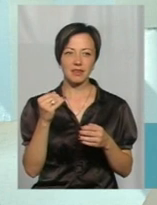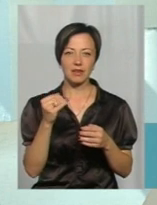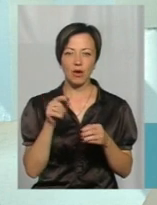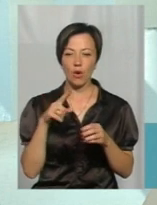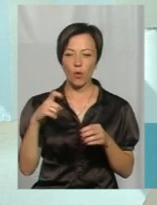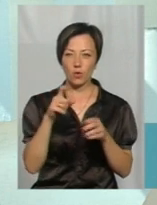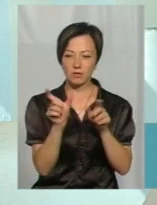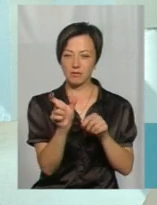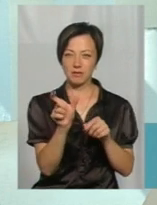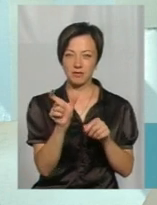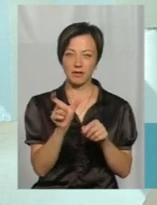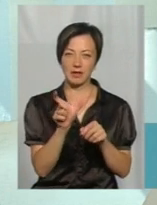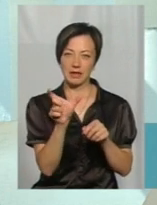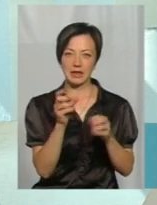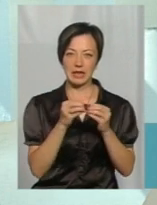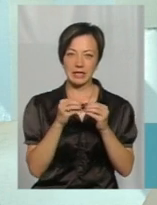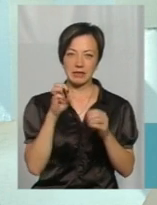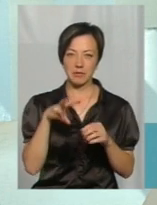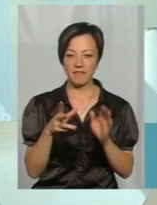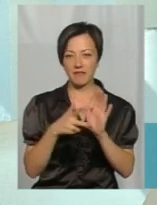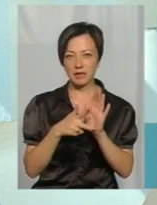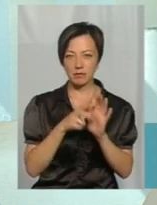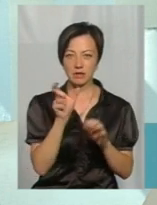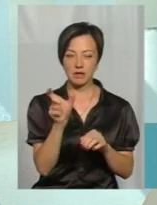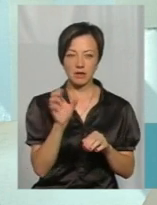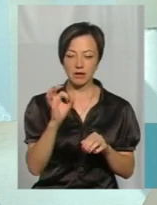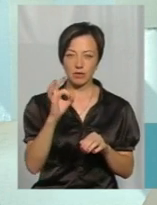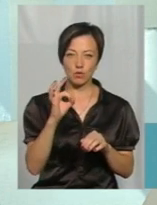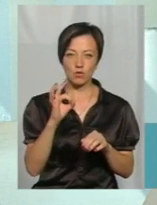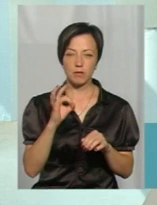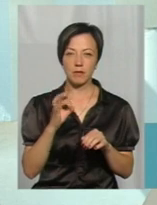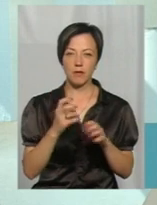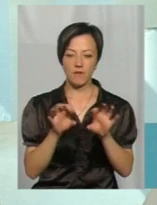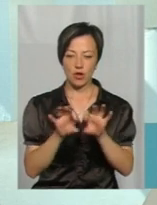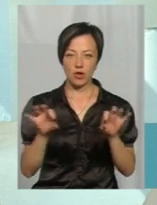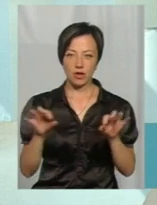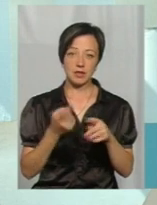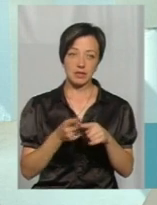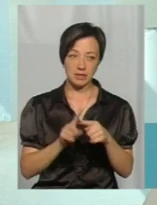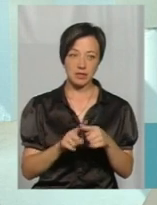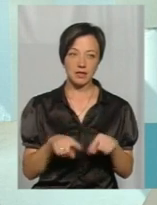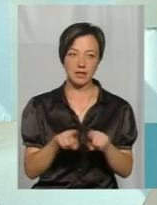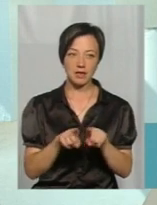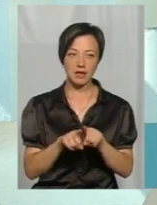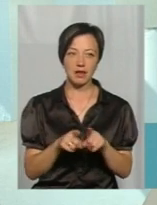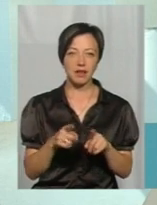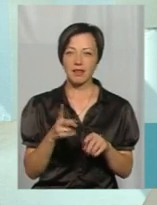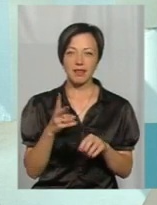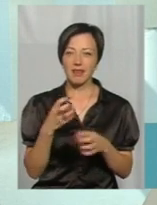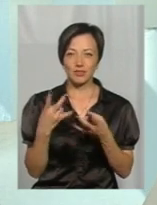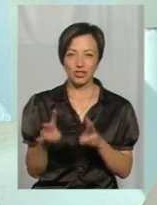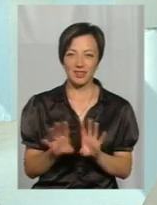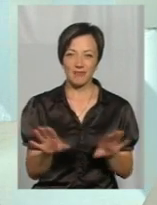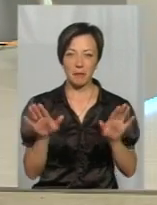10-8 сантиметрів, тощиною, як в палець, така велика зелена гусениця. Це такі безобідні метелики.